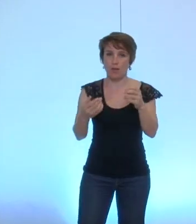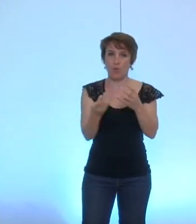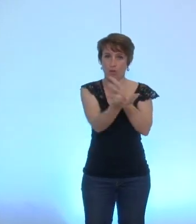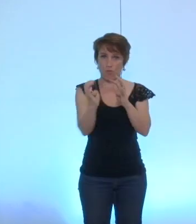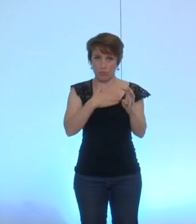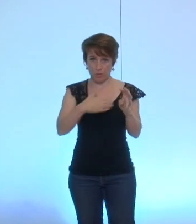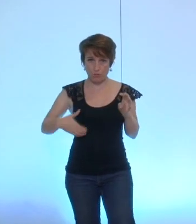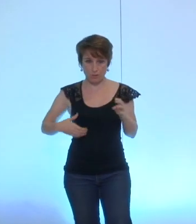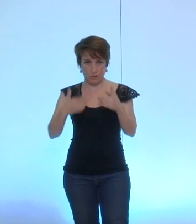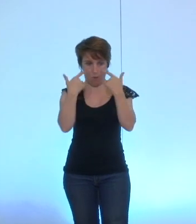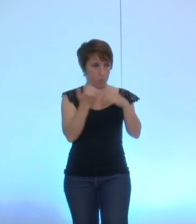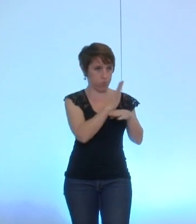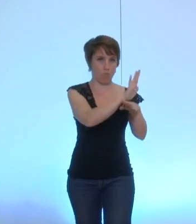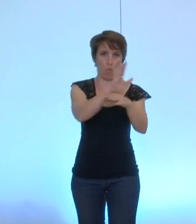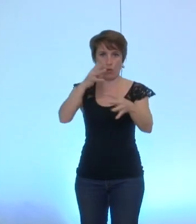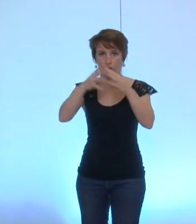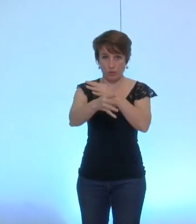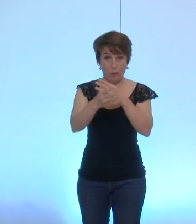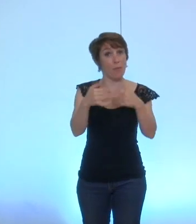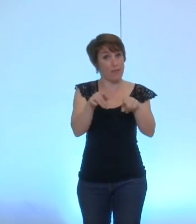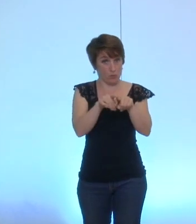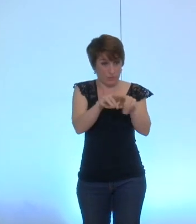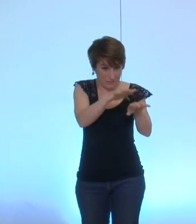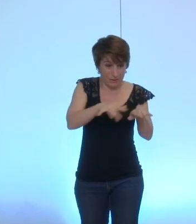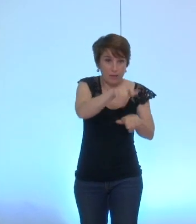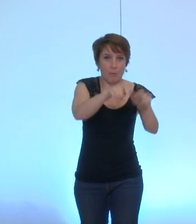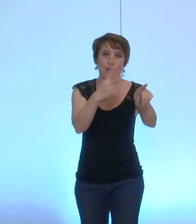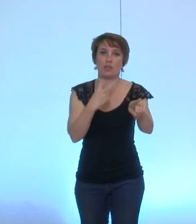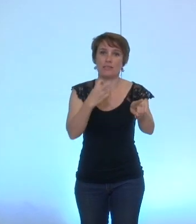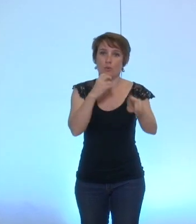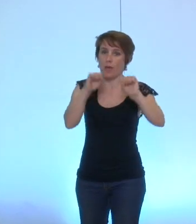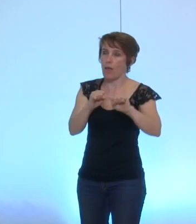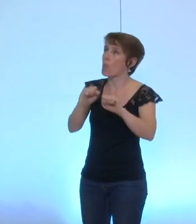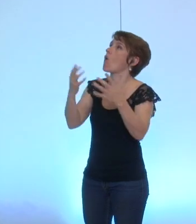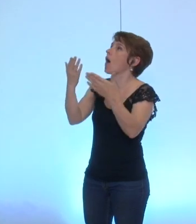mais à nos concitoyens de pouvoir s'emparer de la chose publique.